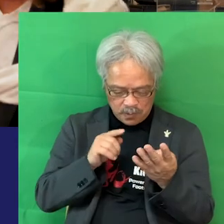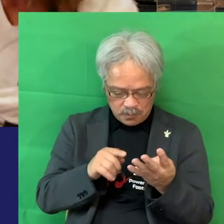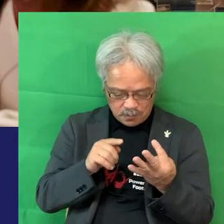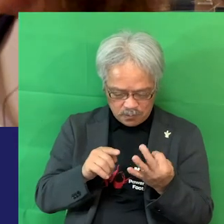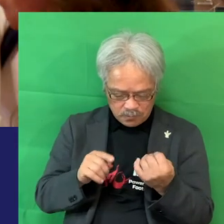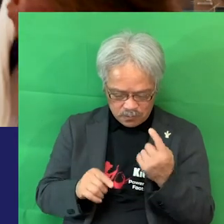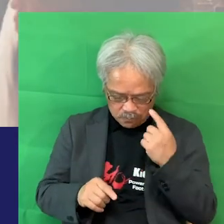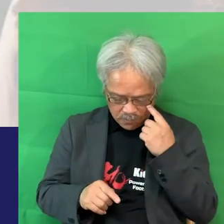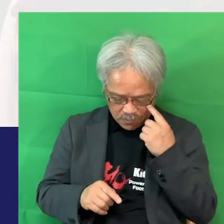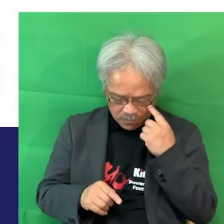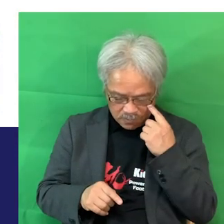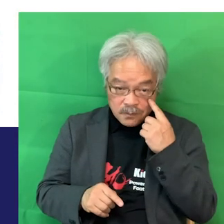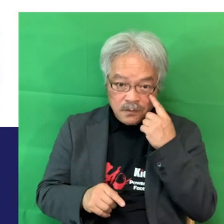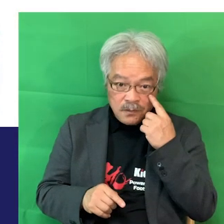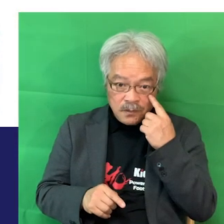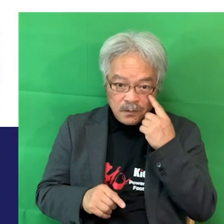こちら